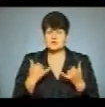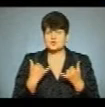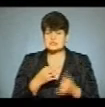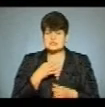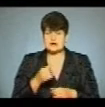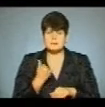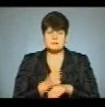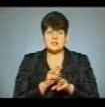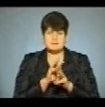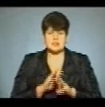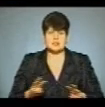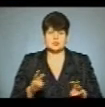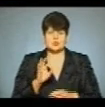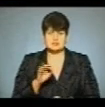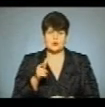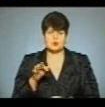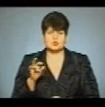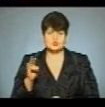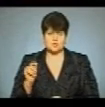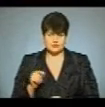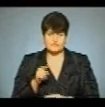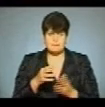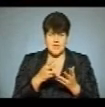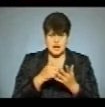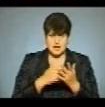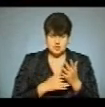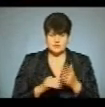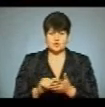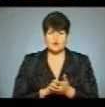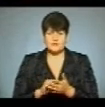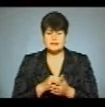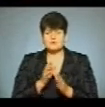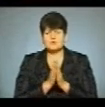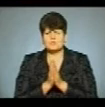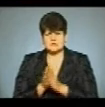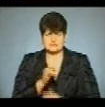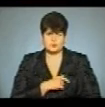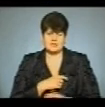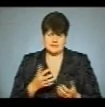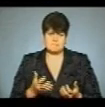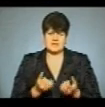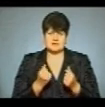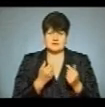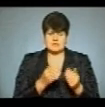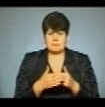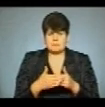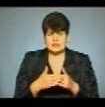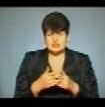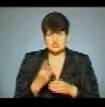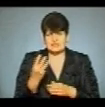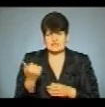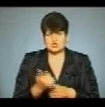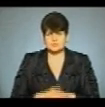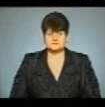сказав прем'єр-міністр Олексій Гончарук. Він перелічив ці документи і попросив депутатів підтримати їх у найближчі три